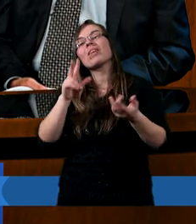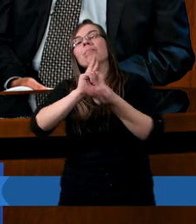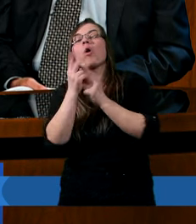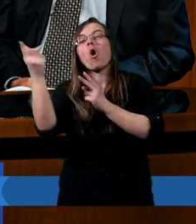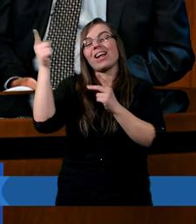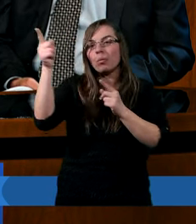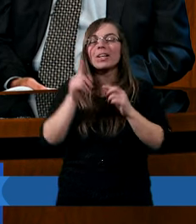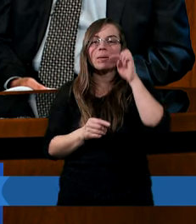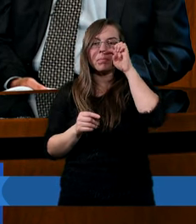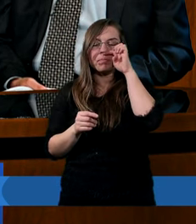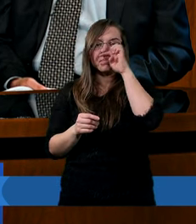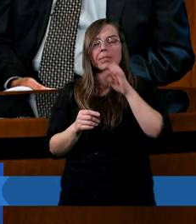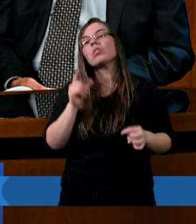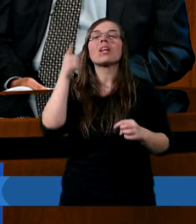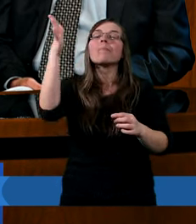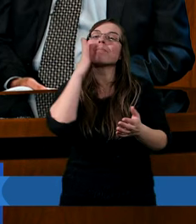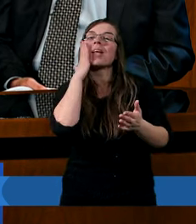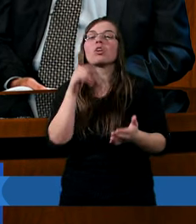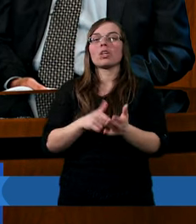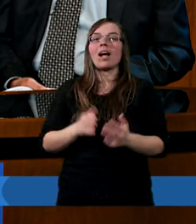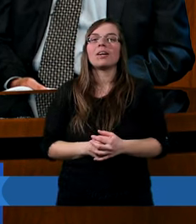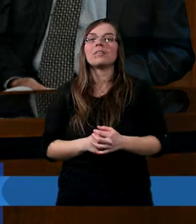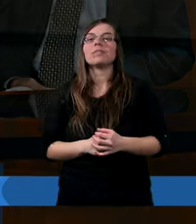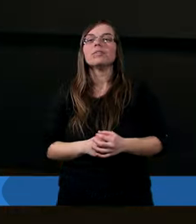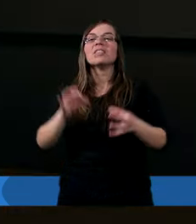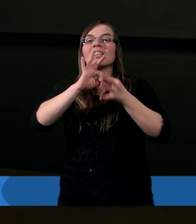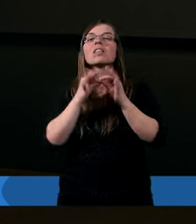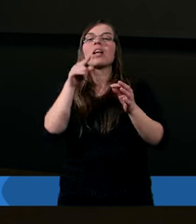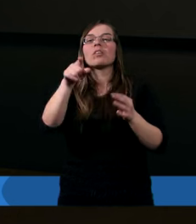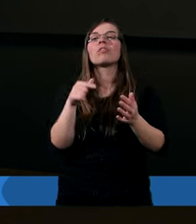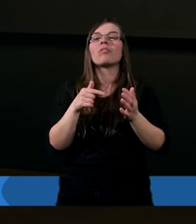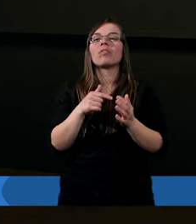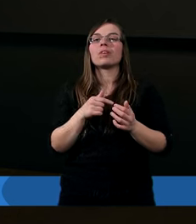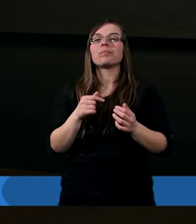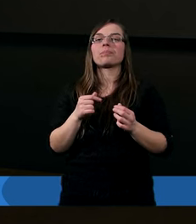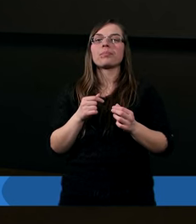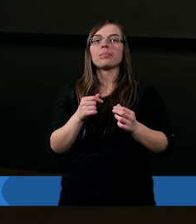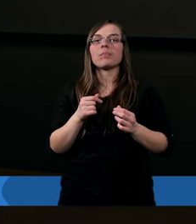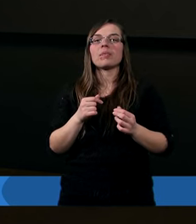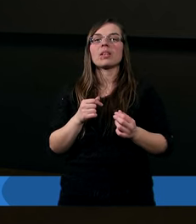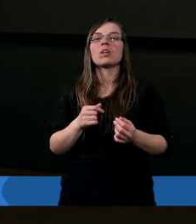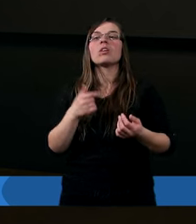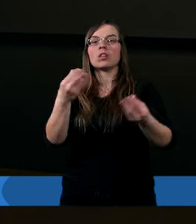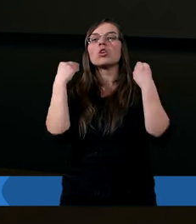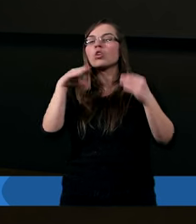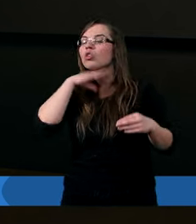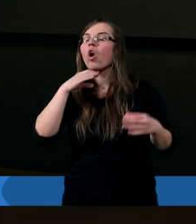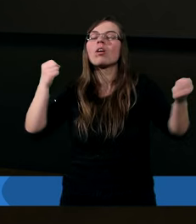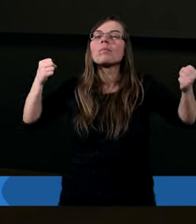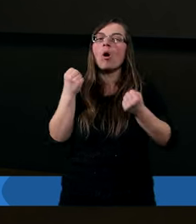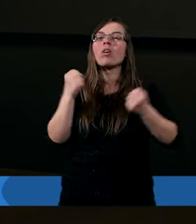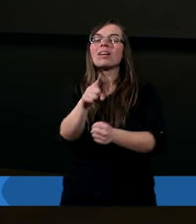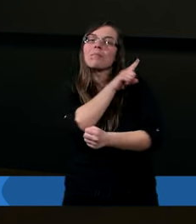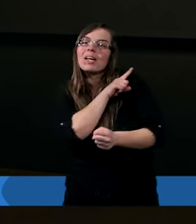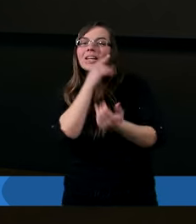spotkał z nim. Kto tam mieszka. Gdy jeszcze meldunki u nas były dosyć mocno